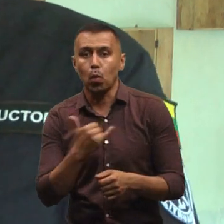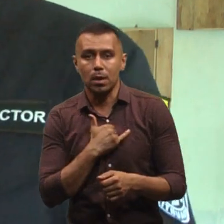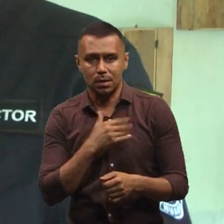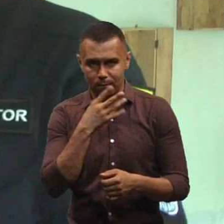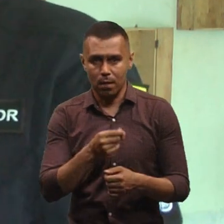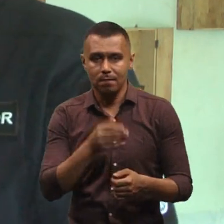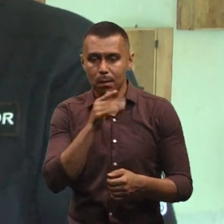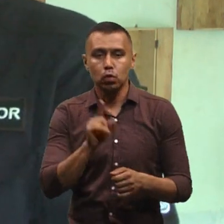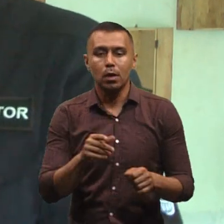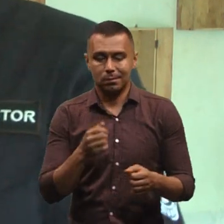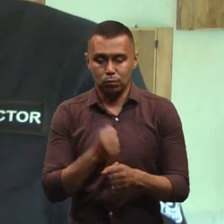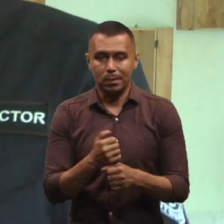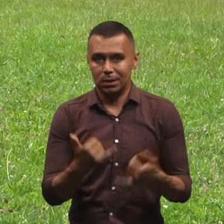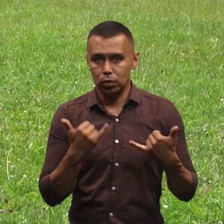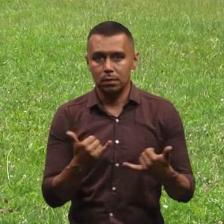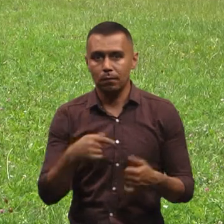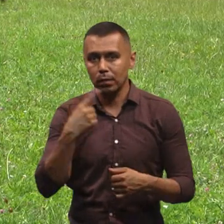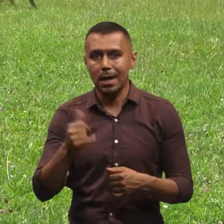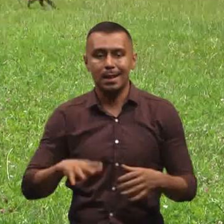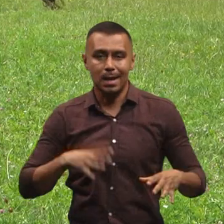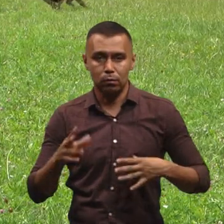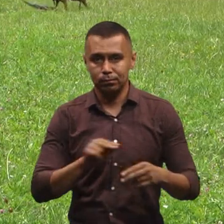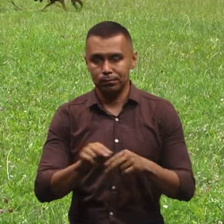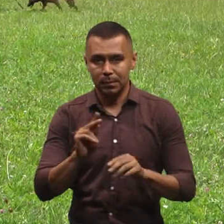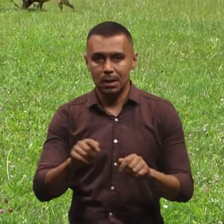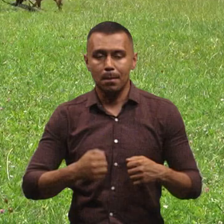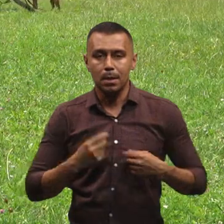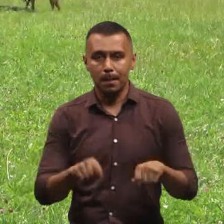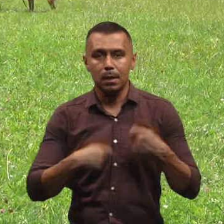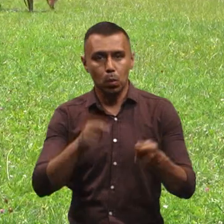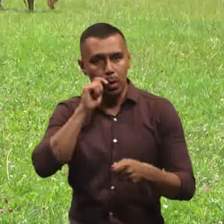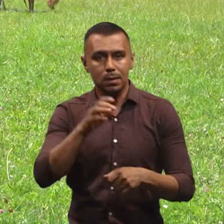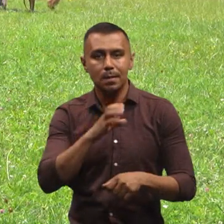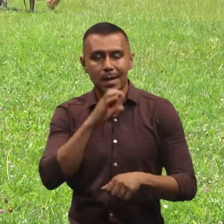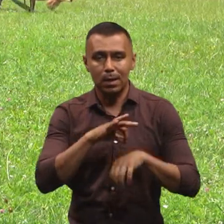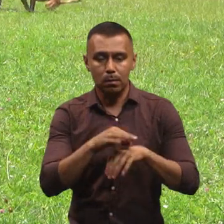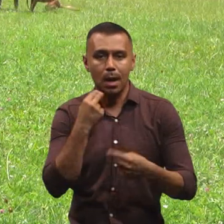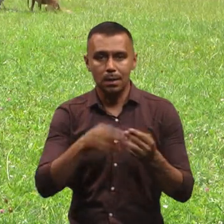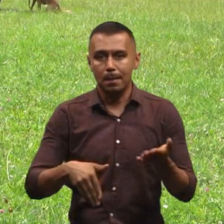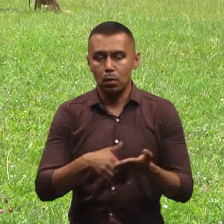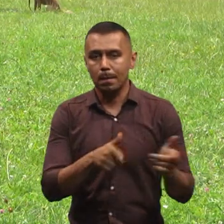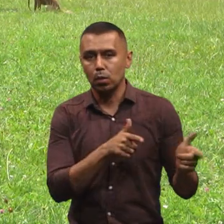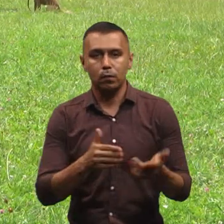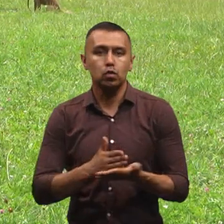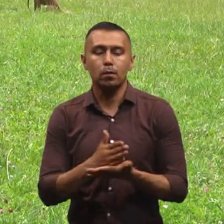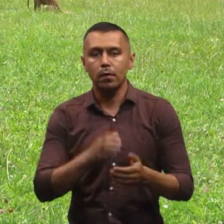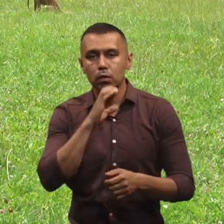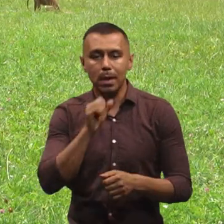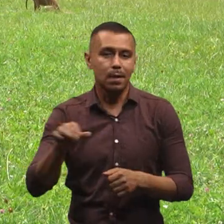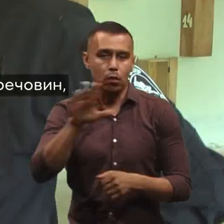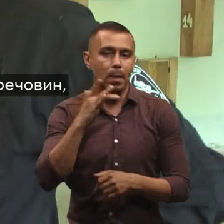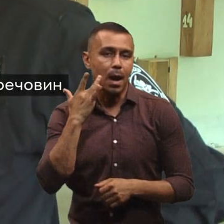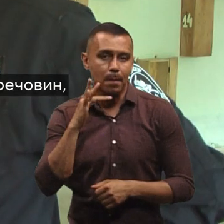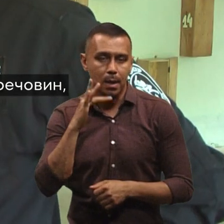своє час, що він творить зараз. За його словами, на тренінгу намагаються передати українським кінологам кращі методики підготовки службових собак Європи та